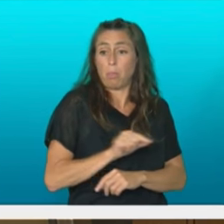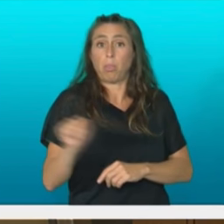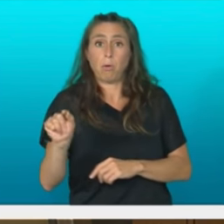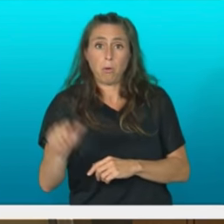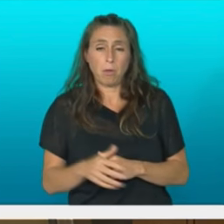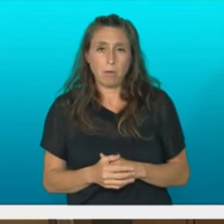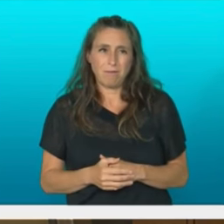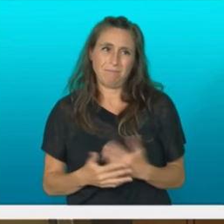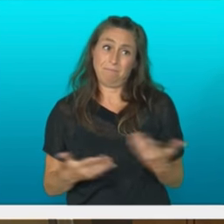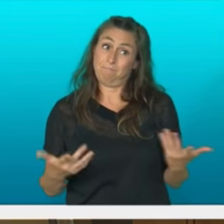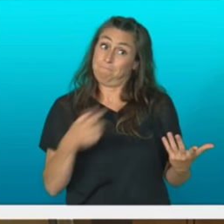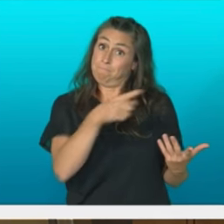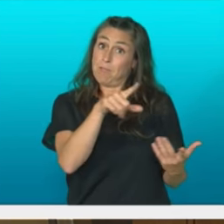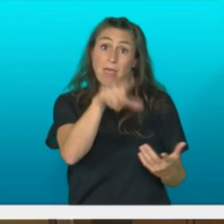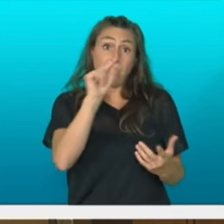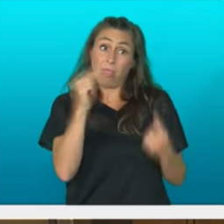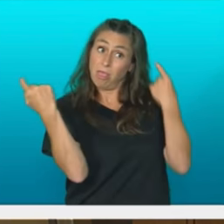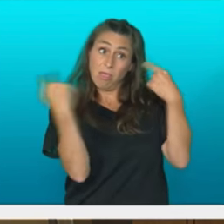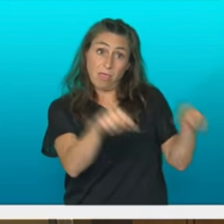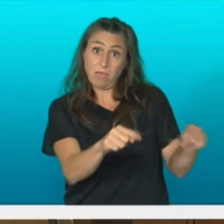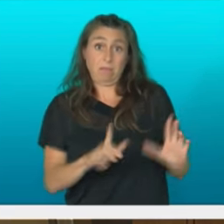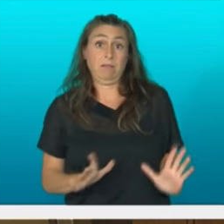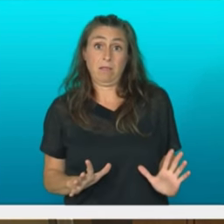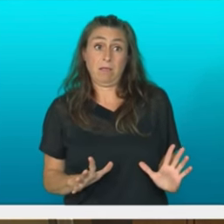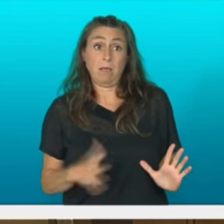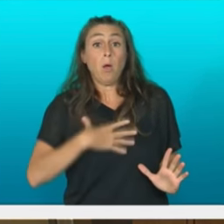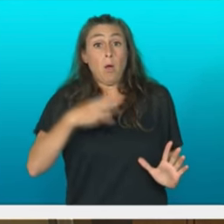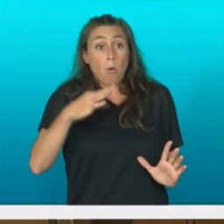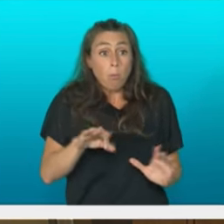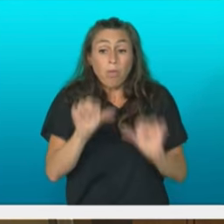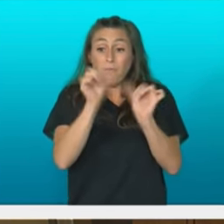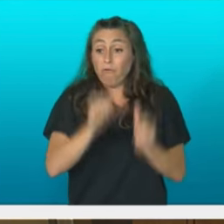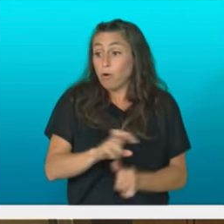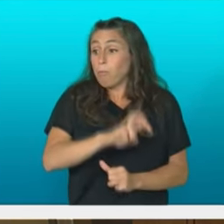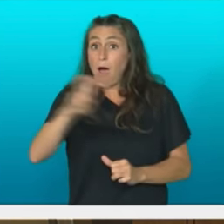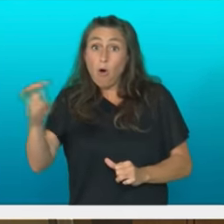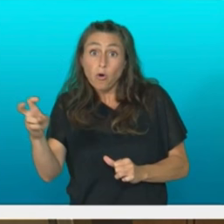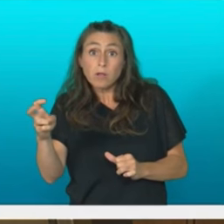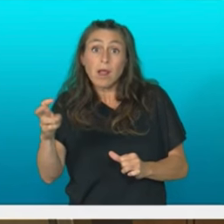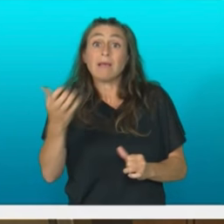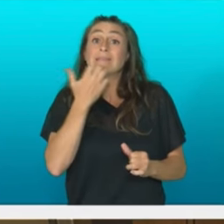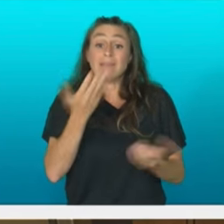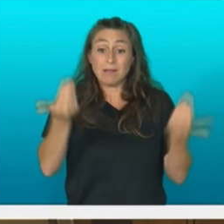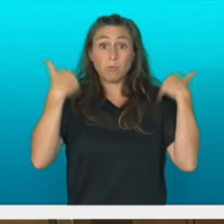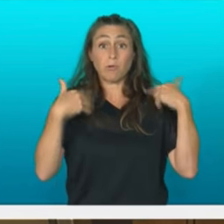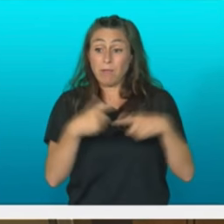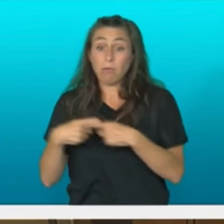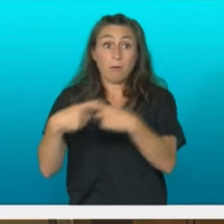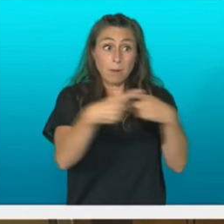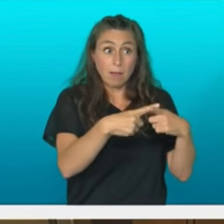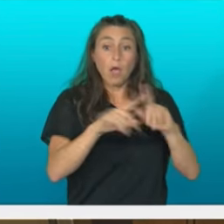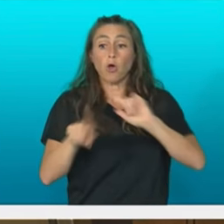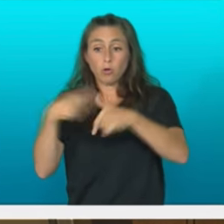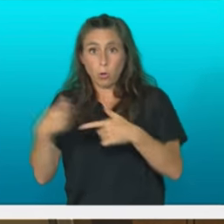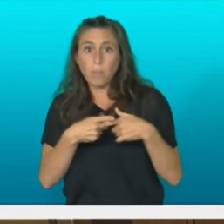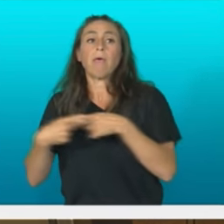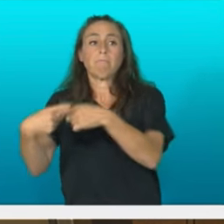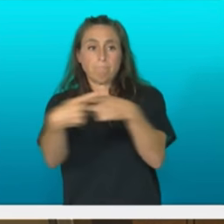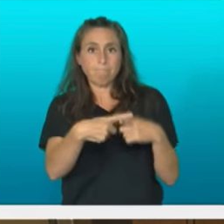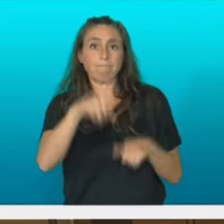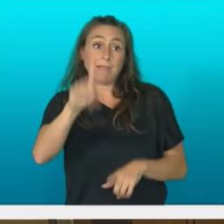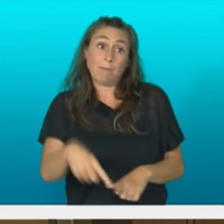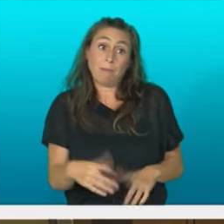zenuen eta gauzak egin zitezken bestera batera. Ardurak konpartitzen direnean, ondorioak ere konpartitu egiten dira,